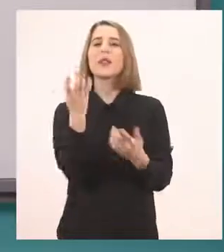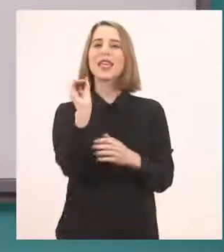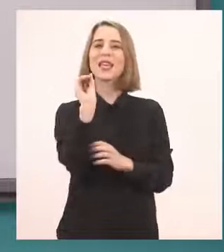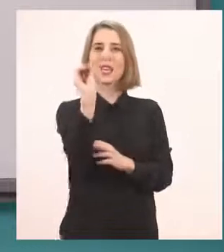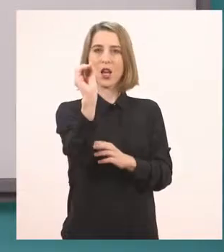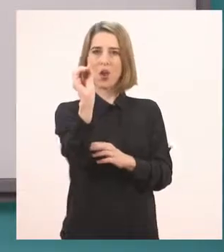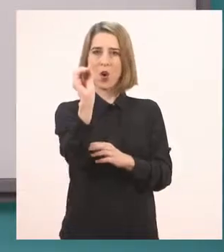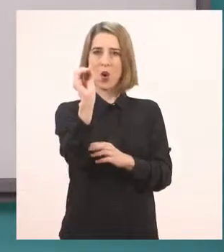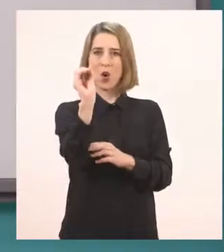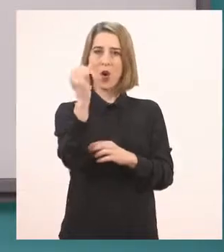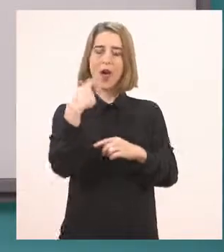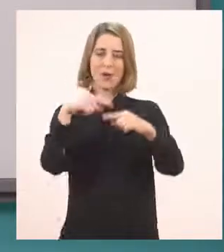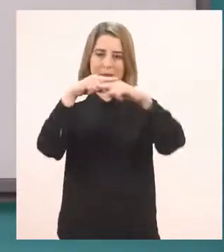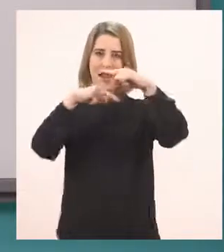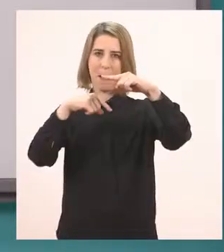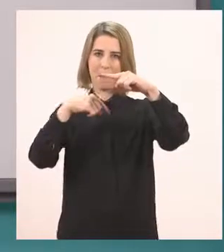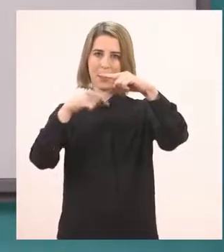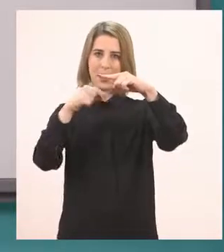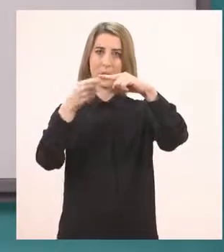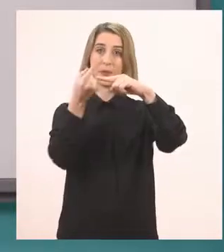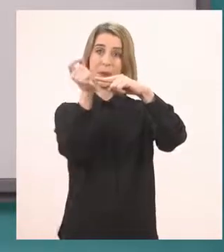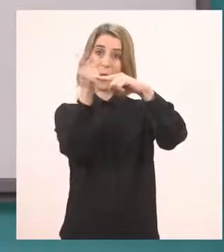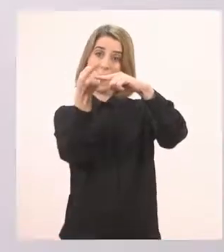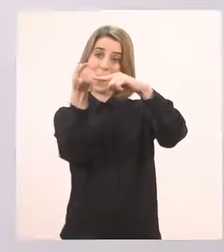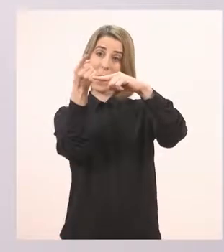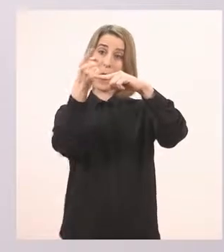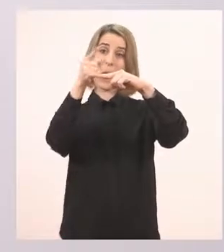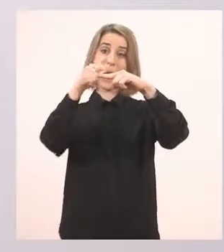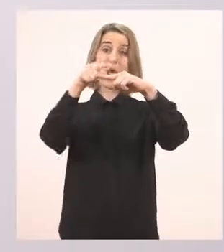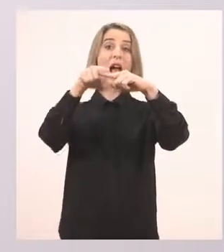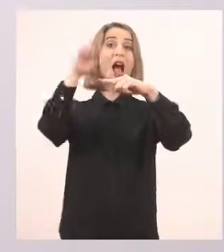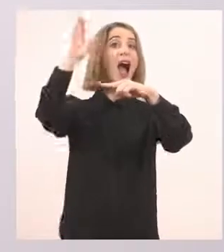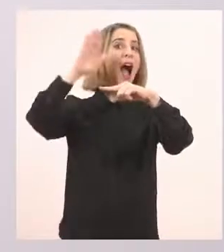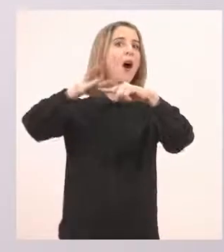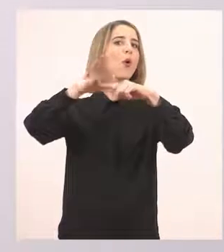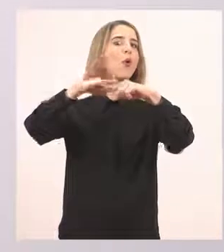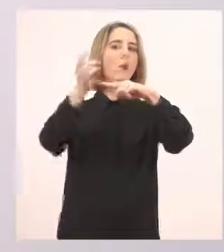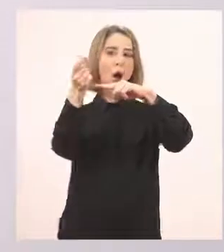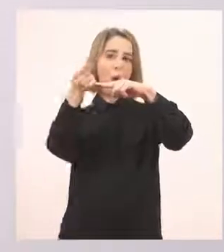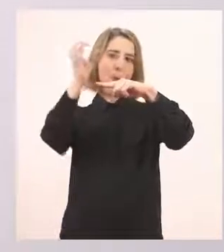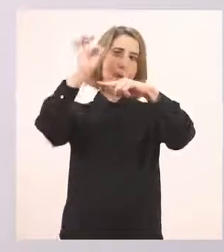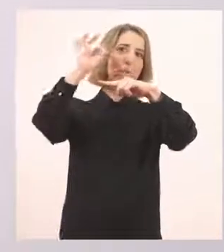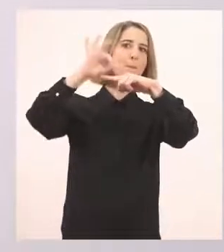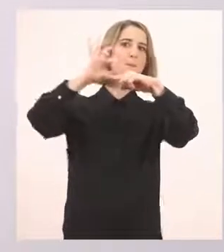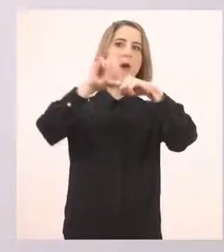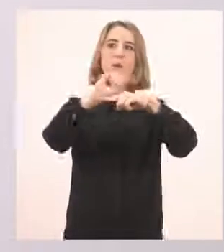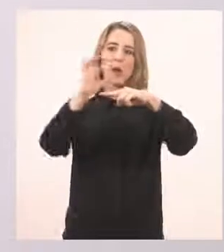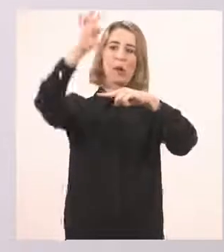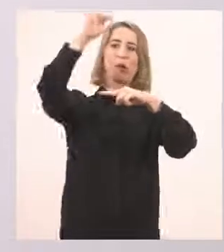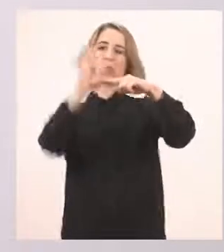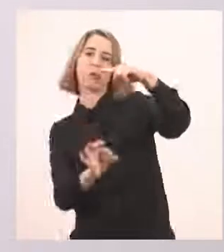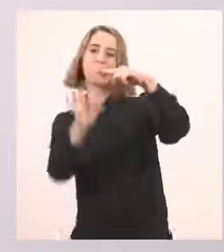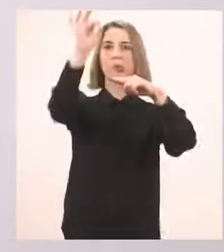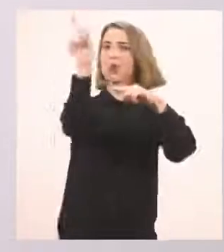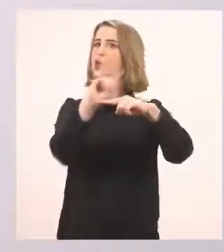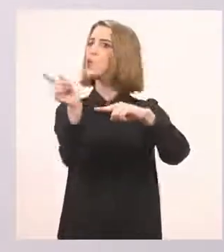από τη μέση της γραμμής. Και πάω προς τα αριστερά και ακουμπάω στη γραμμούλα μου. Να ακουμπάει, να μην πετάει στη γραμμή και είναι